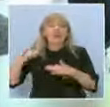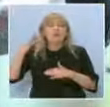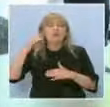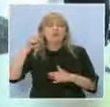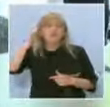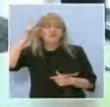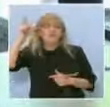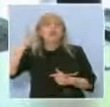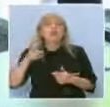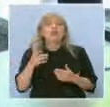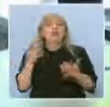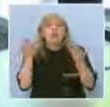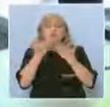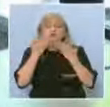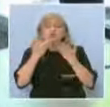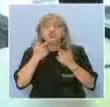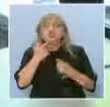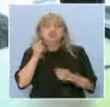педагогическо училище в Нидерландия.